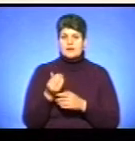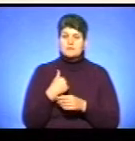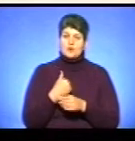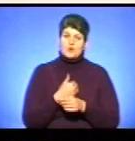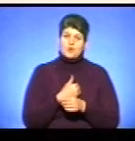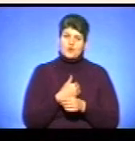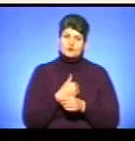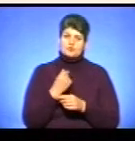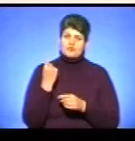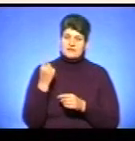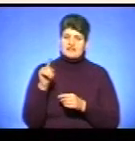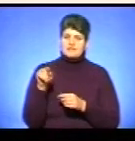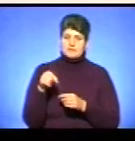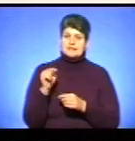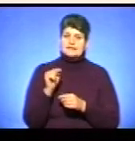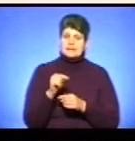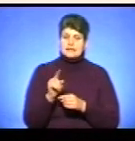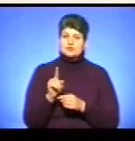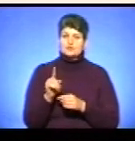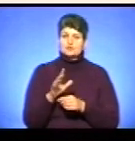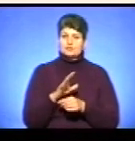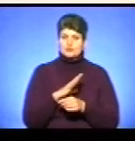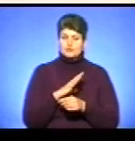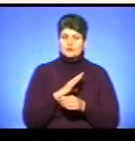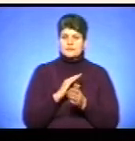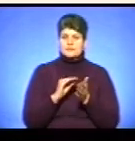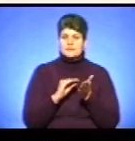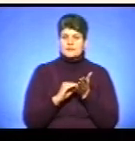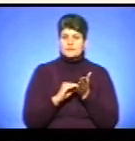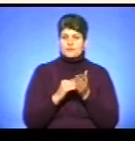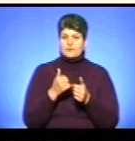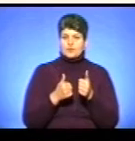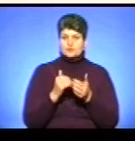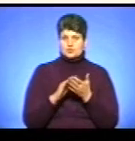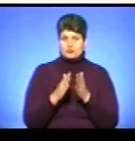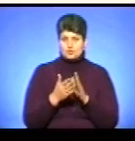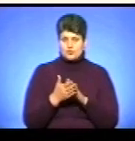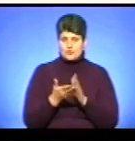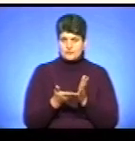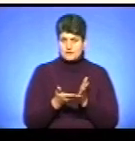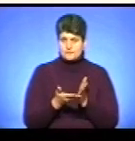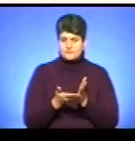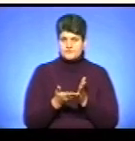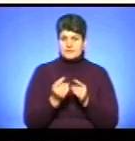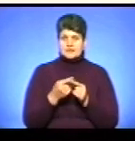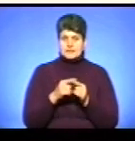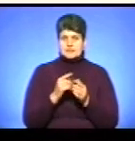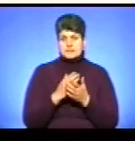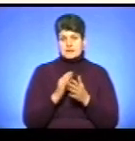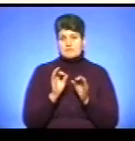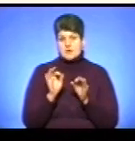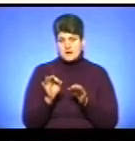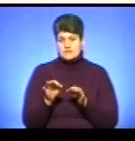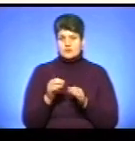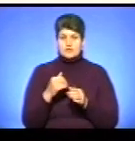хочемо від них вимагати те, що було закладено в конкурсному договорі. І це є правильно, і я